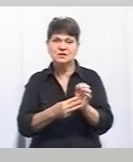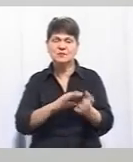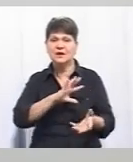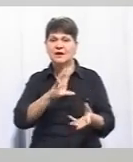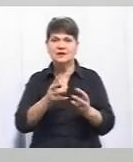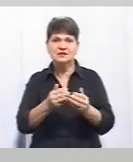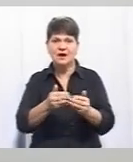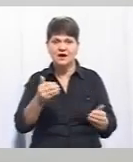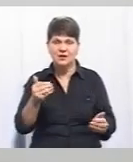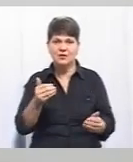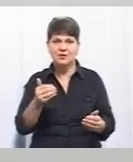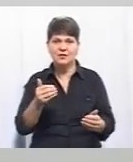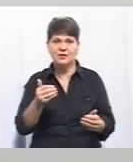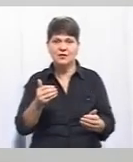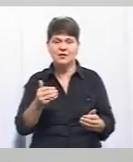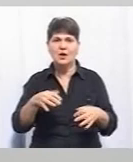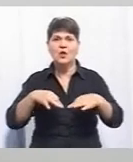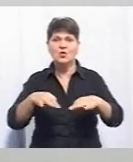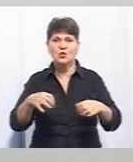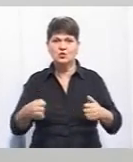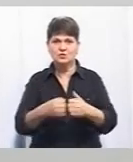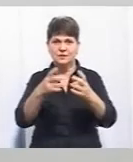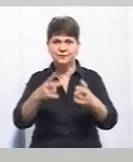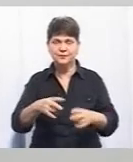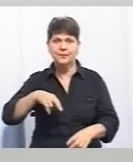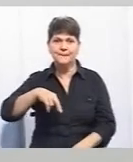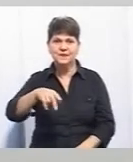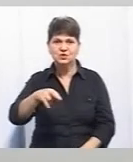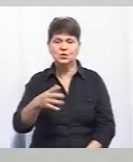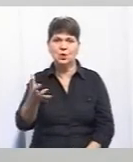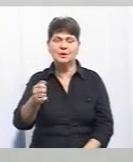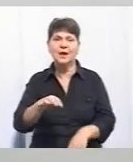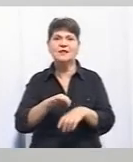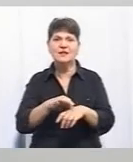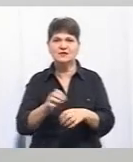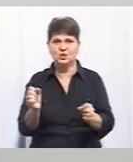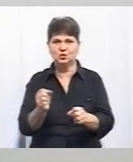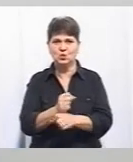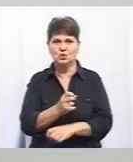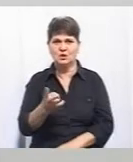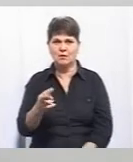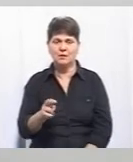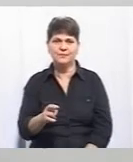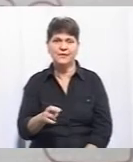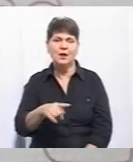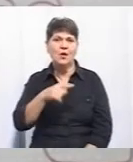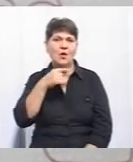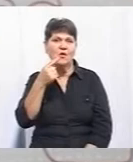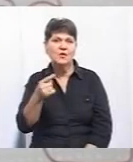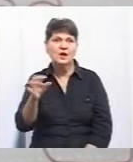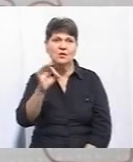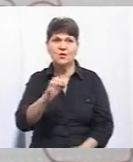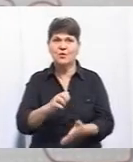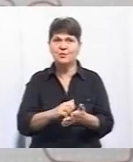загальної кількості дорожньо-транспортних пригод, у яких пішоходи отримали тілесне ушкодження. А говорити про причини